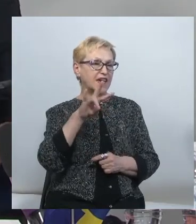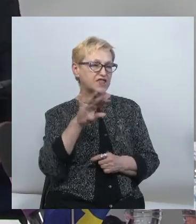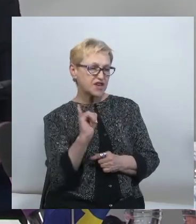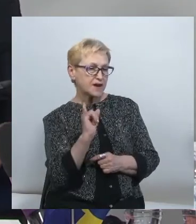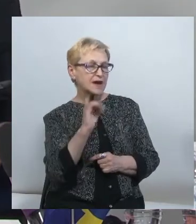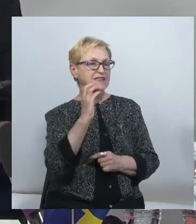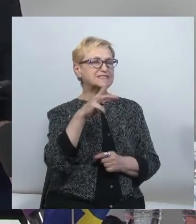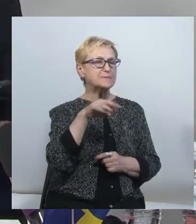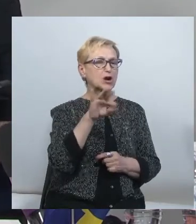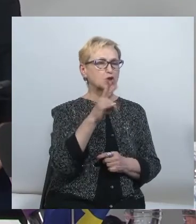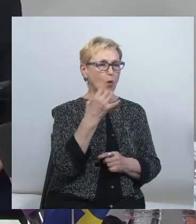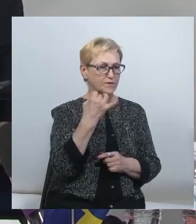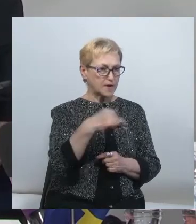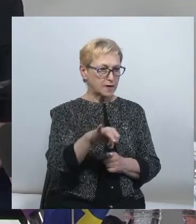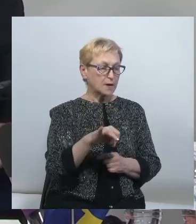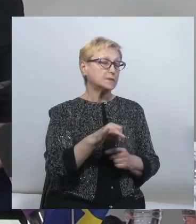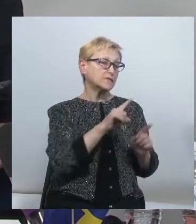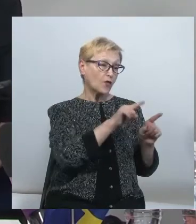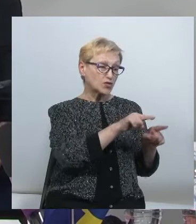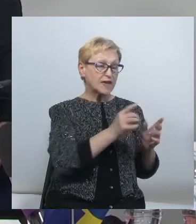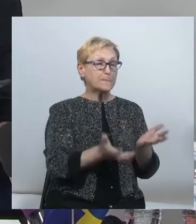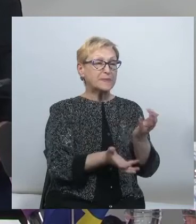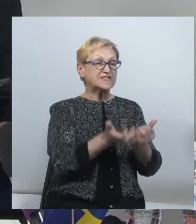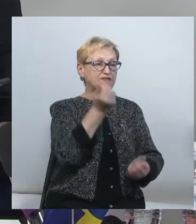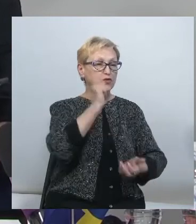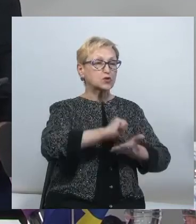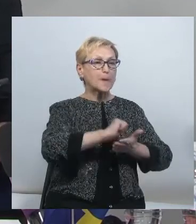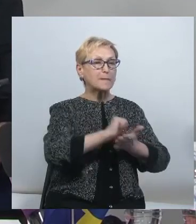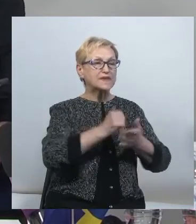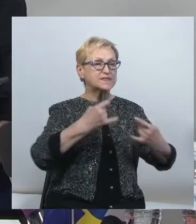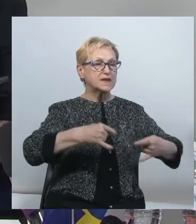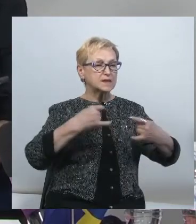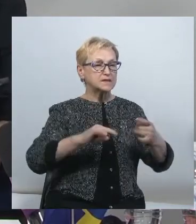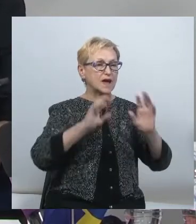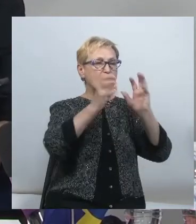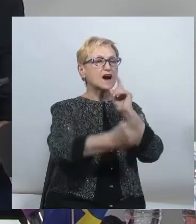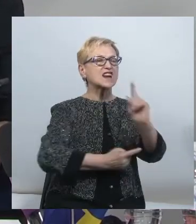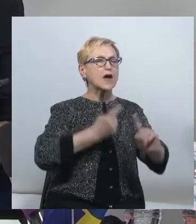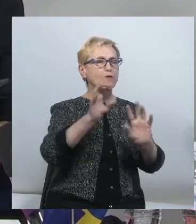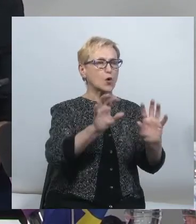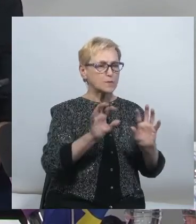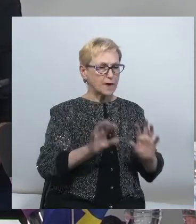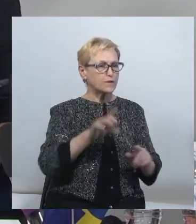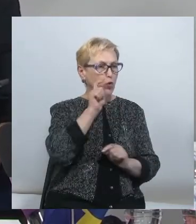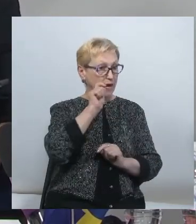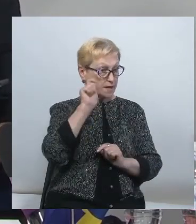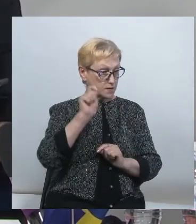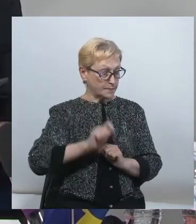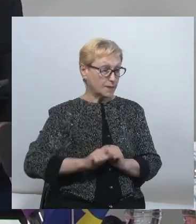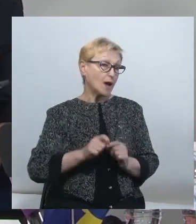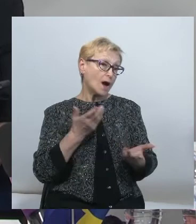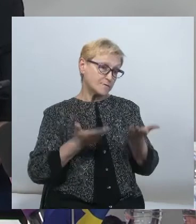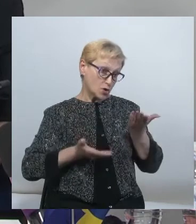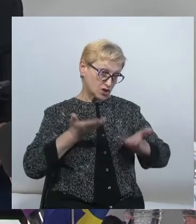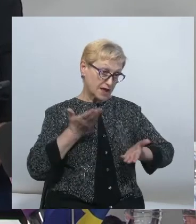та Рада Європи, як ми вже зрозуміли, вони підтримують медійні реформи в Україні. І, водночас, можливо, є